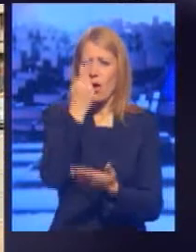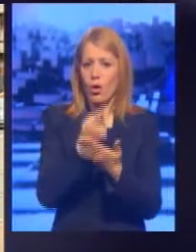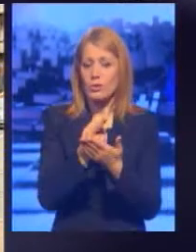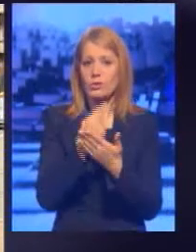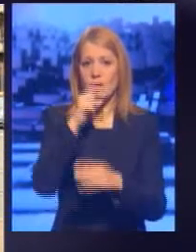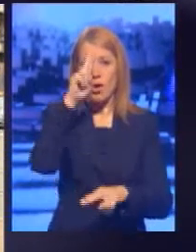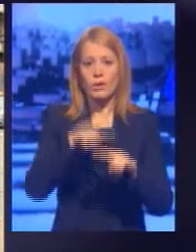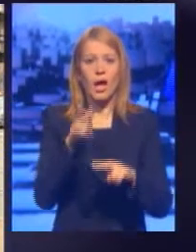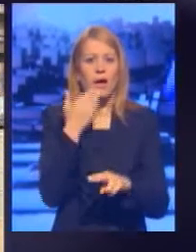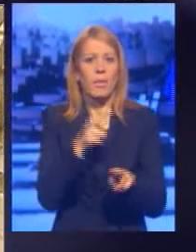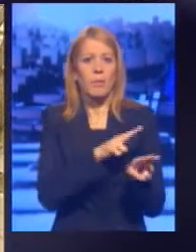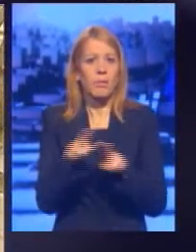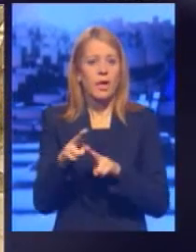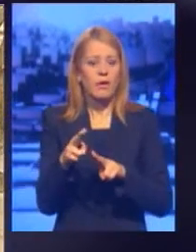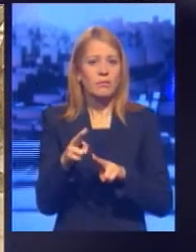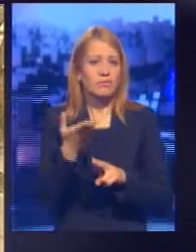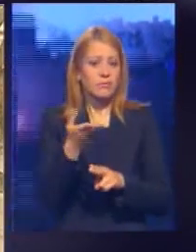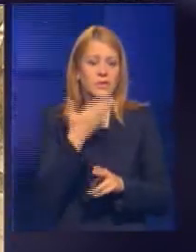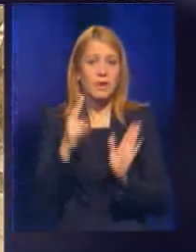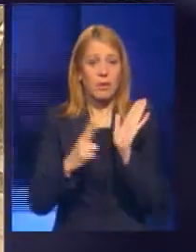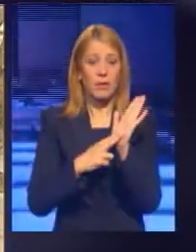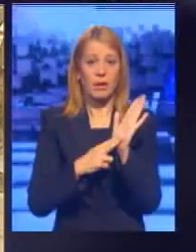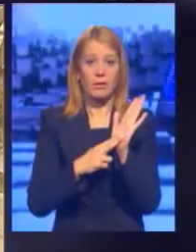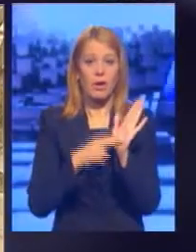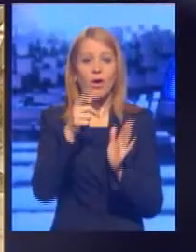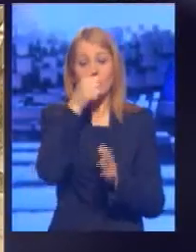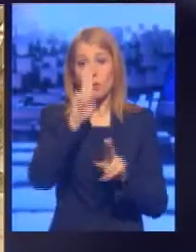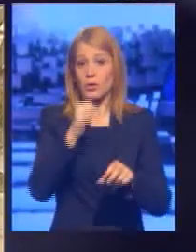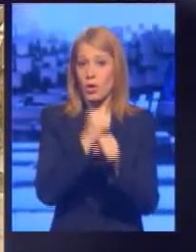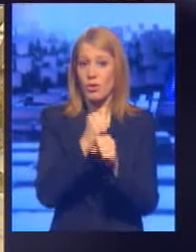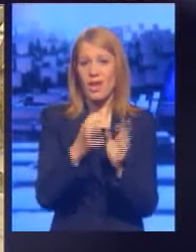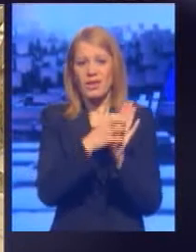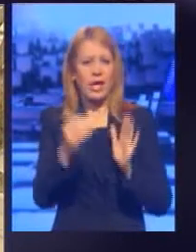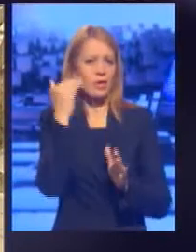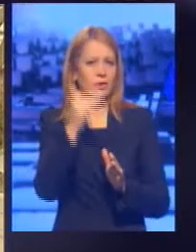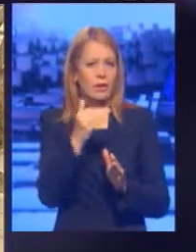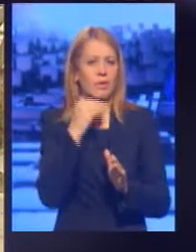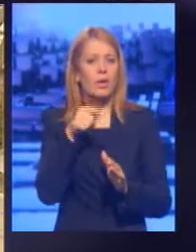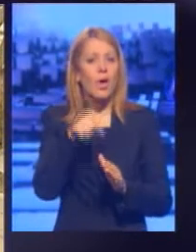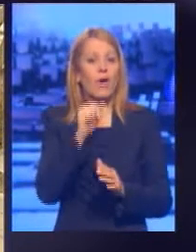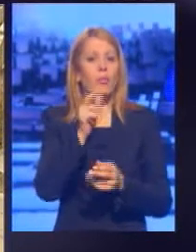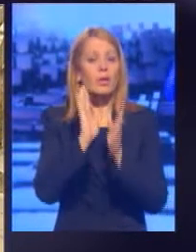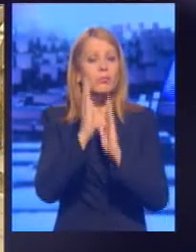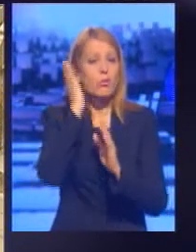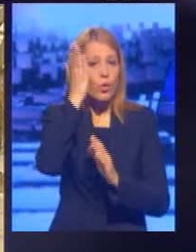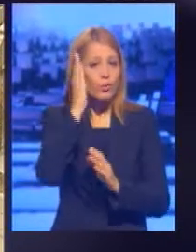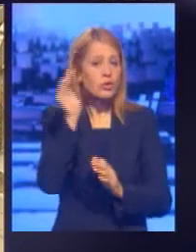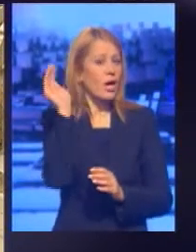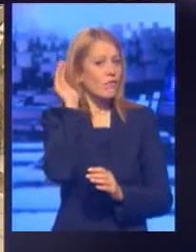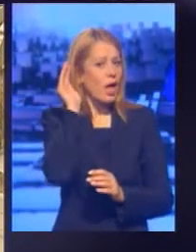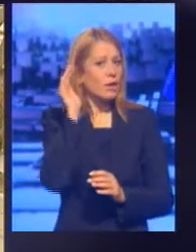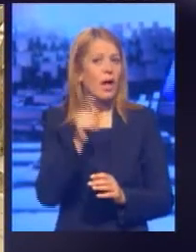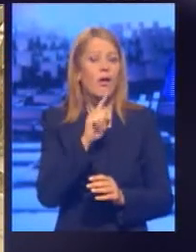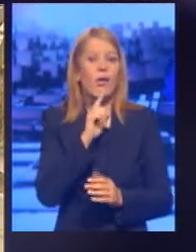nikakvu pravno dejstvo. Ono što možda se dogodi jeste dalje zaoštravanje odnose sa ovom ili budućom vladom Republike Srbije,